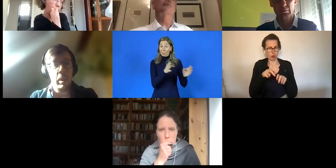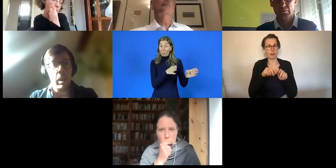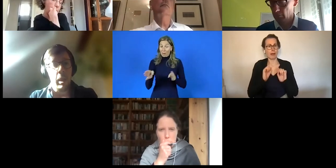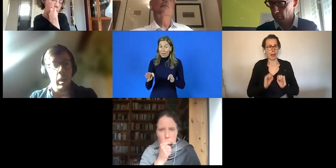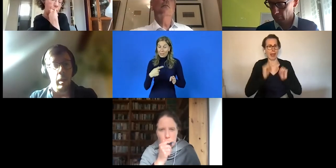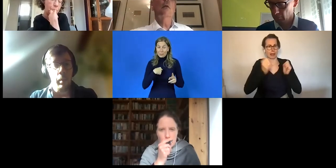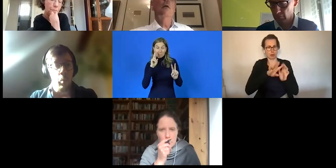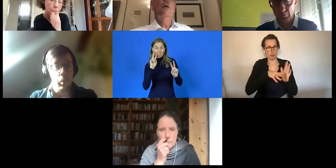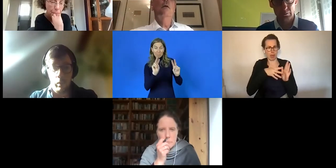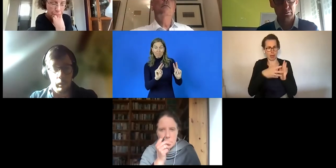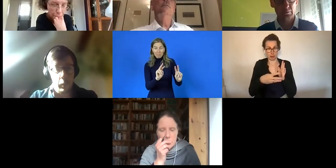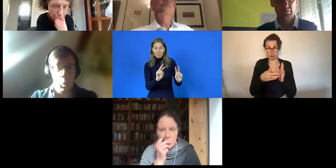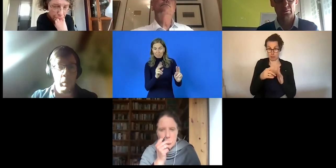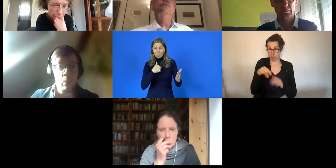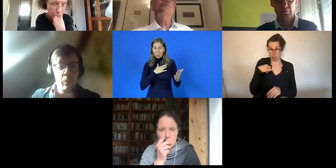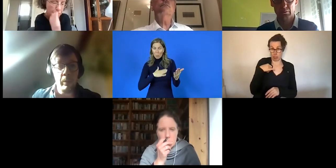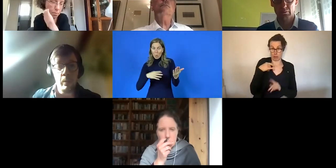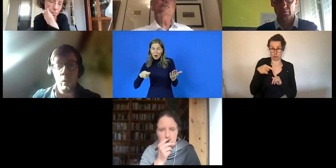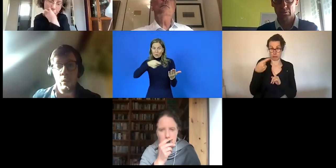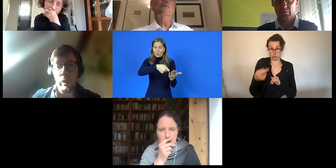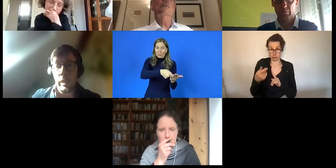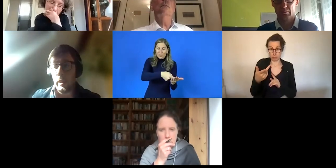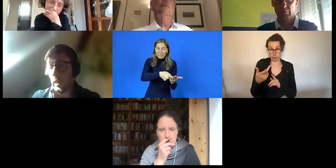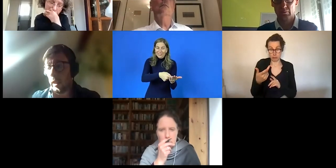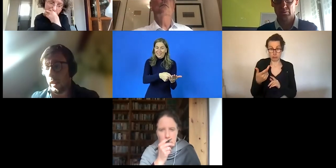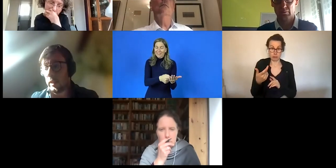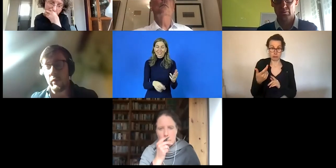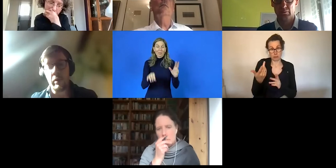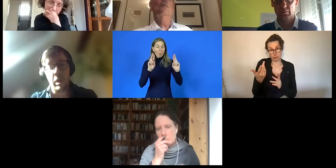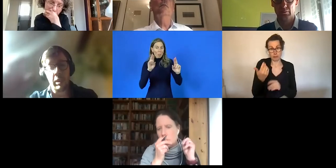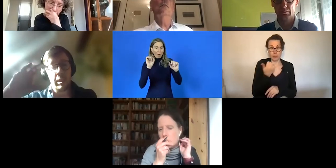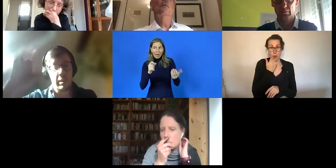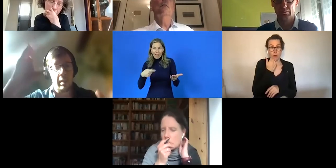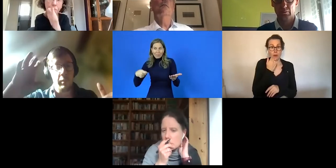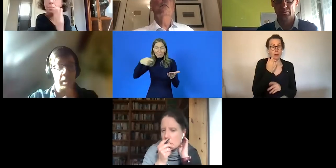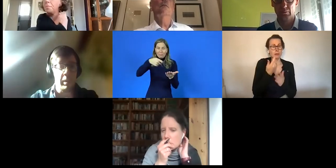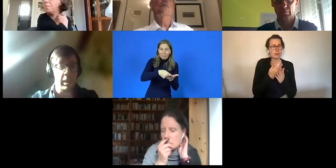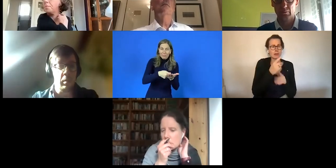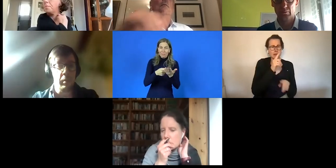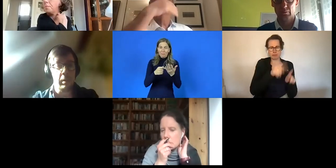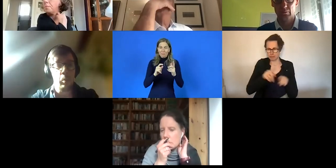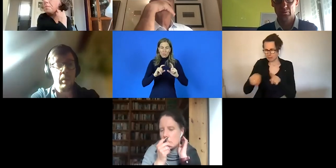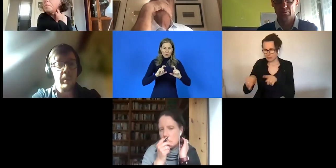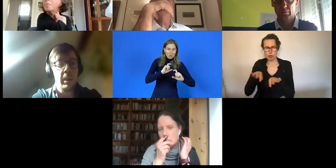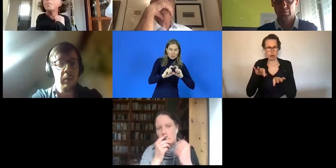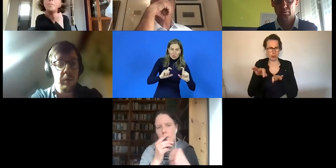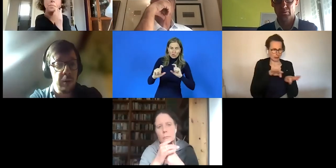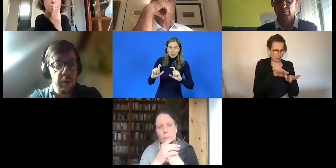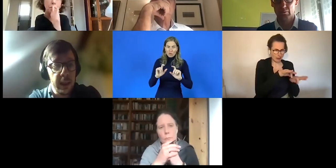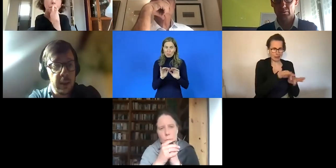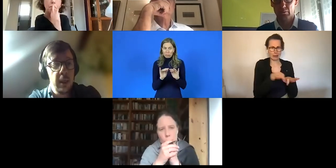die Sozialwirtschaft geben wird. Und wir sind natürlich